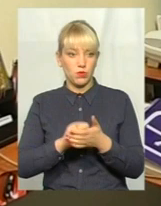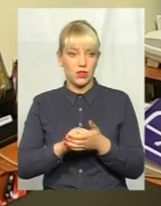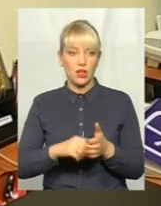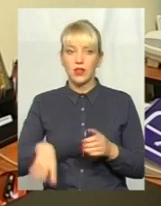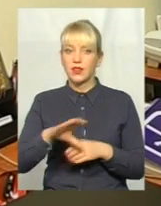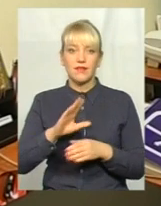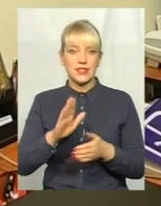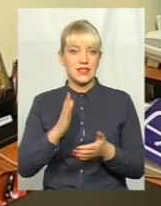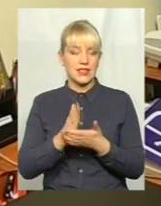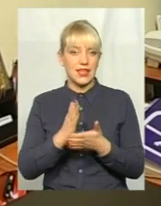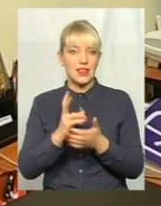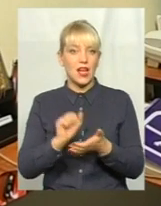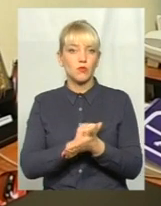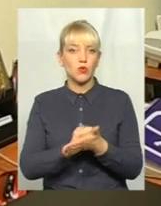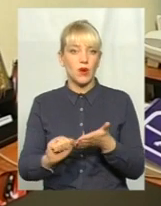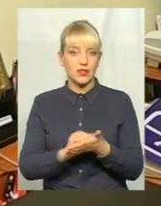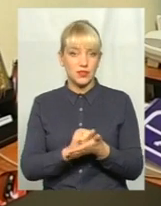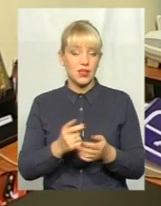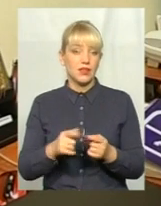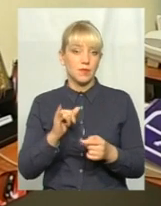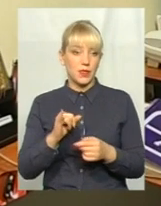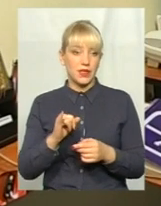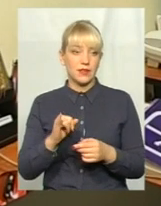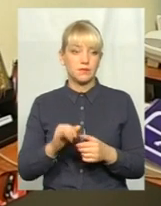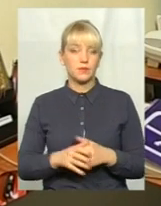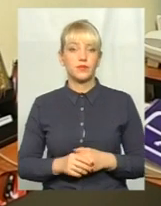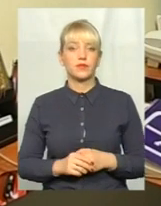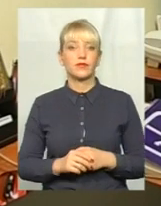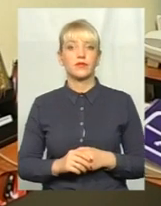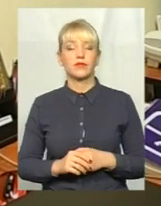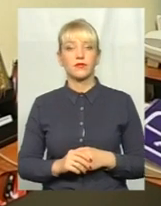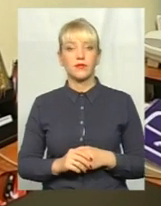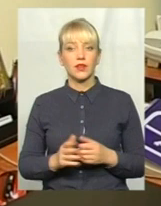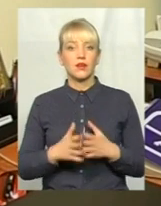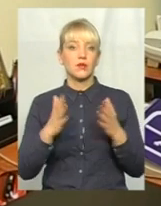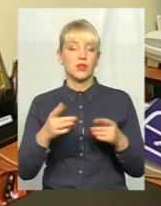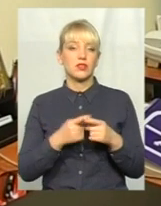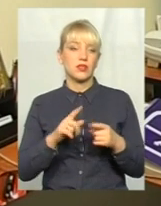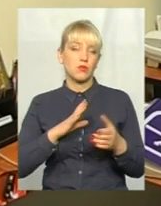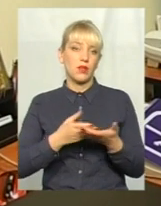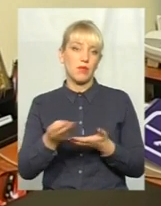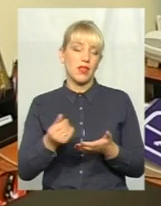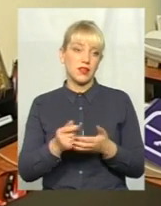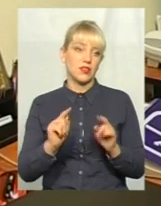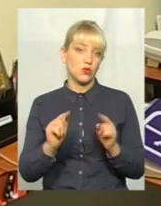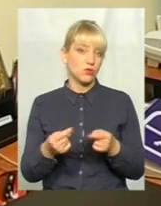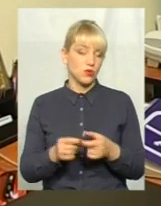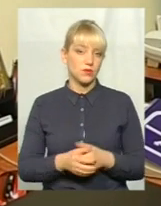існують на бумазі. Вони є, і більшість з них були платні. Тому